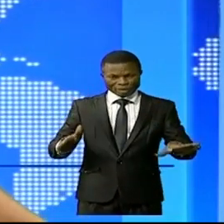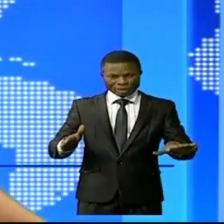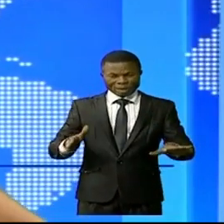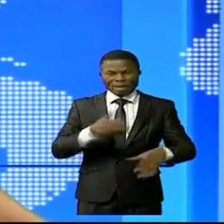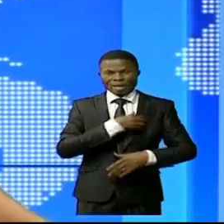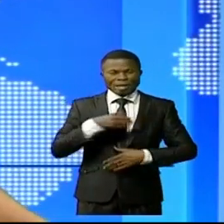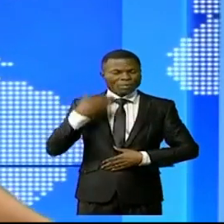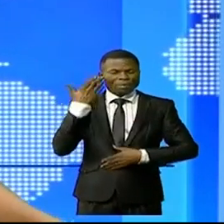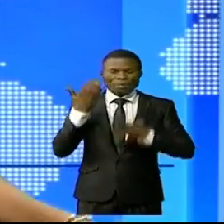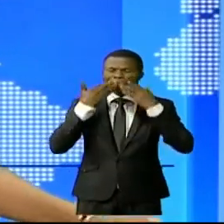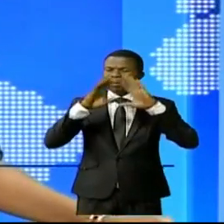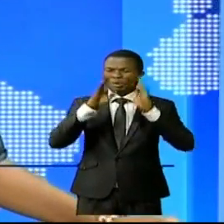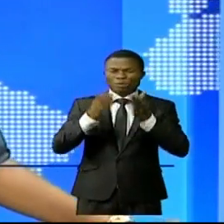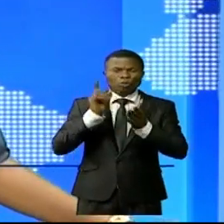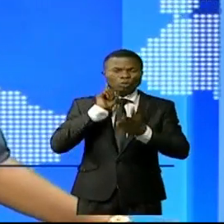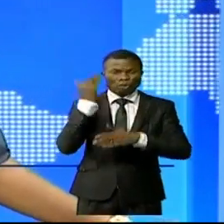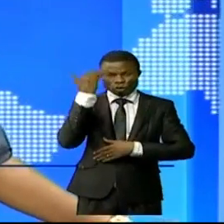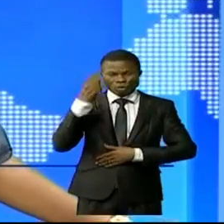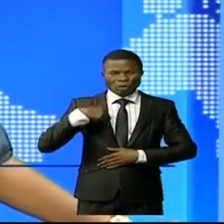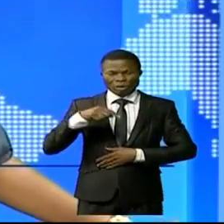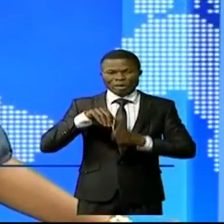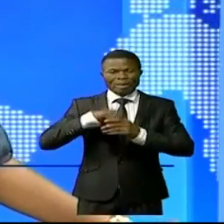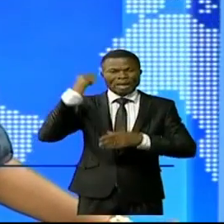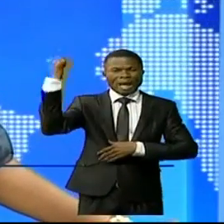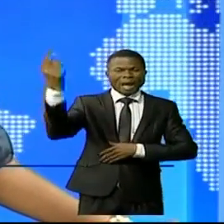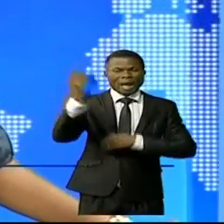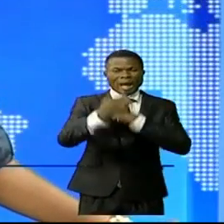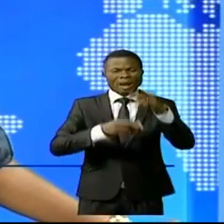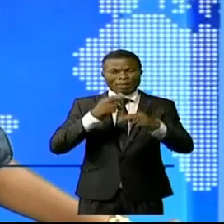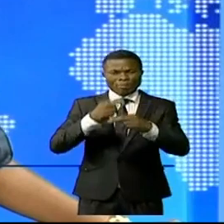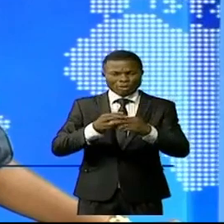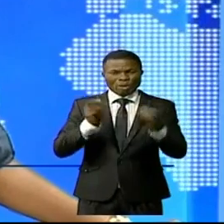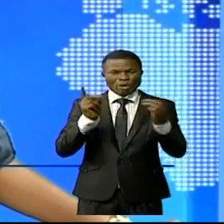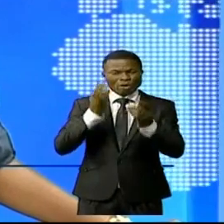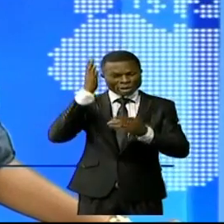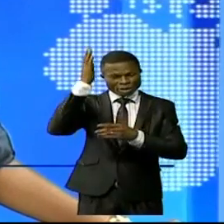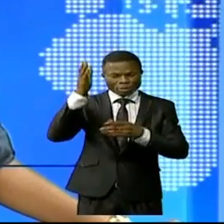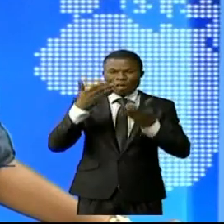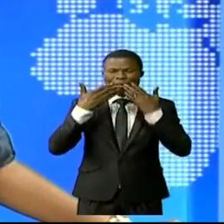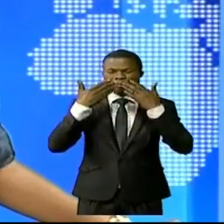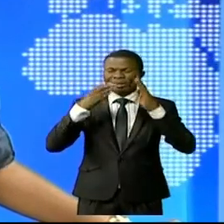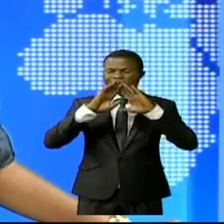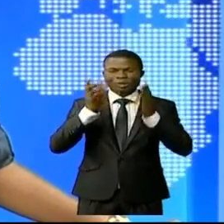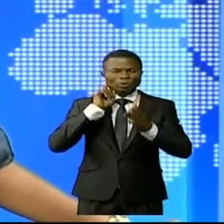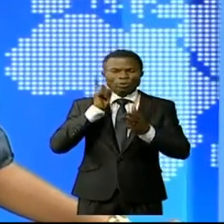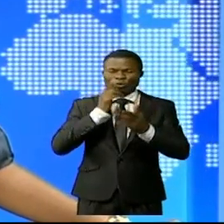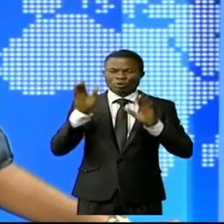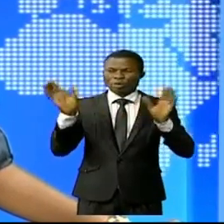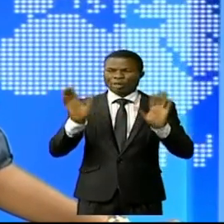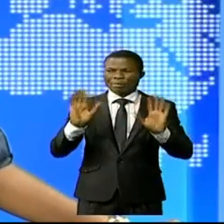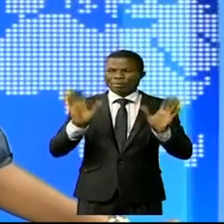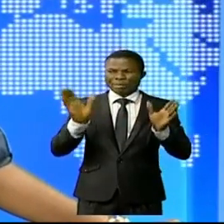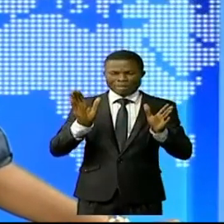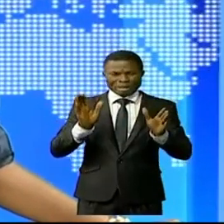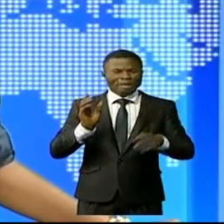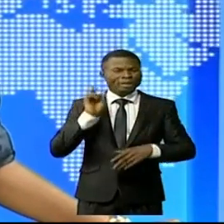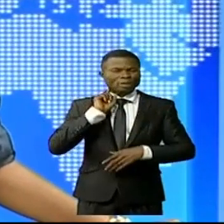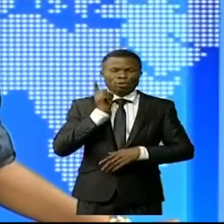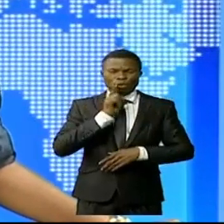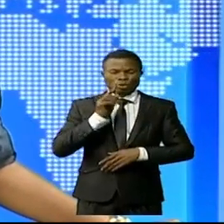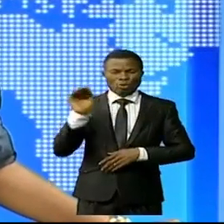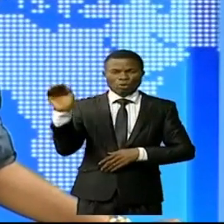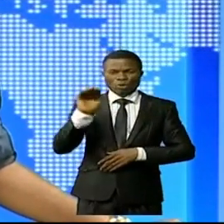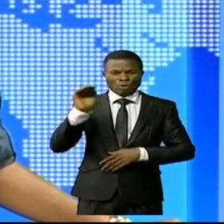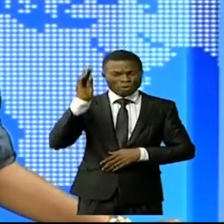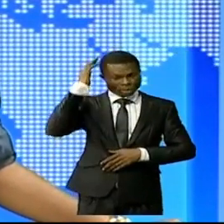mesdames et messieurs merci de nous avoir suivis à travers le monde je vous retrouve demain avec le même plaisir mais ne quittez pas vos écrans dans